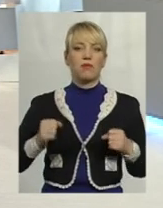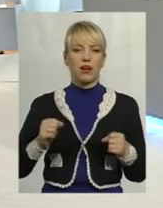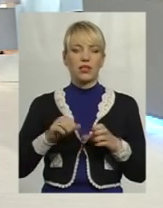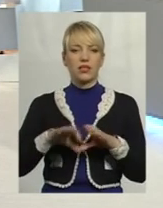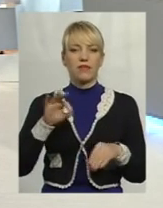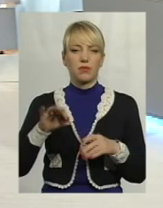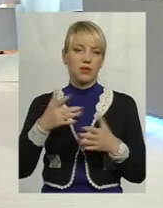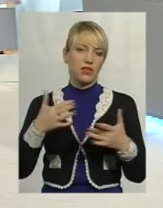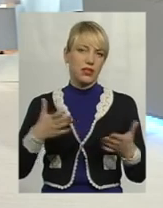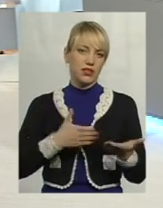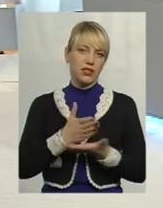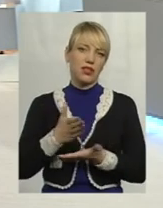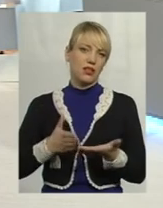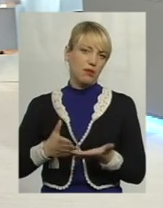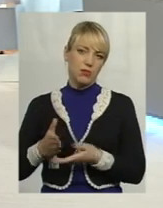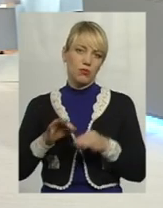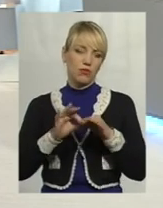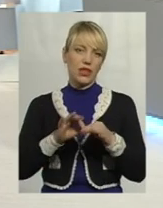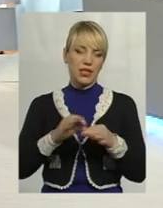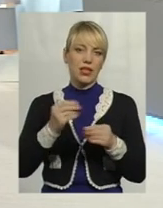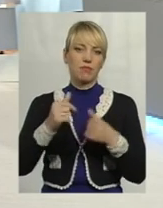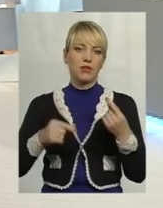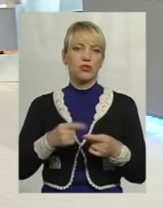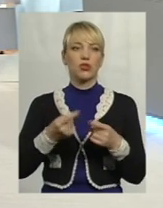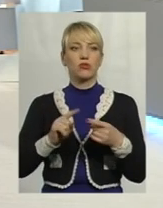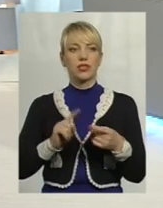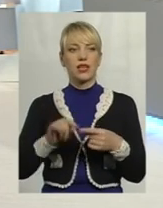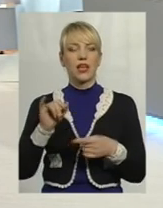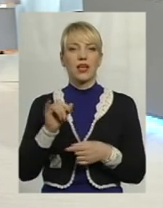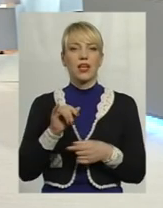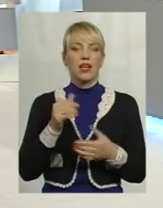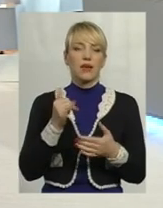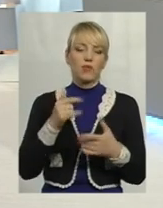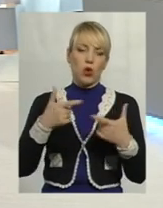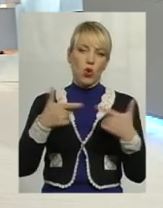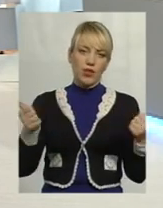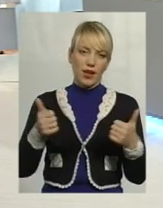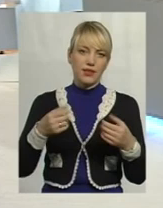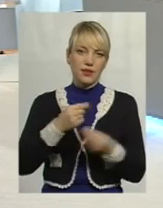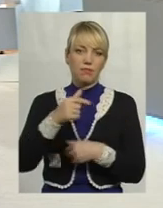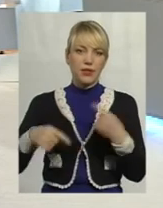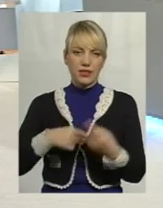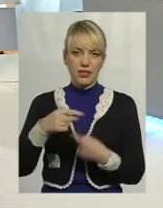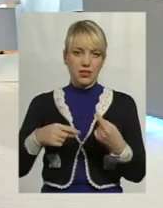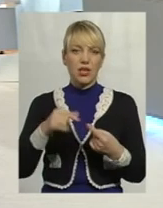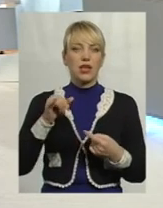різні напрямки ведення бізнесу, це і готельний бізнес, і